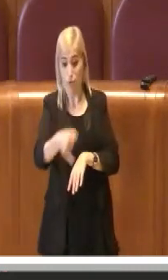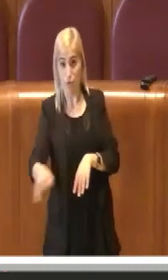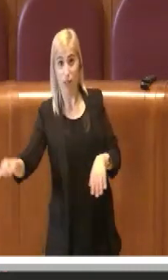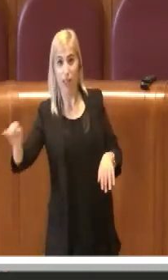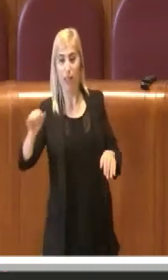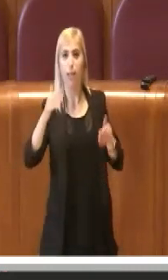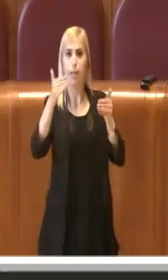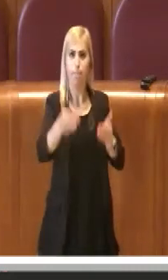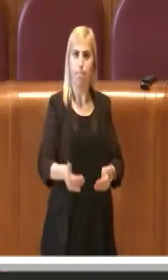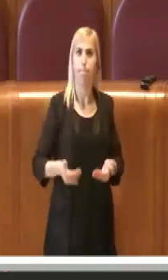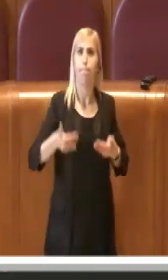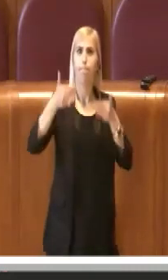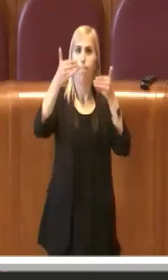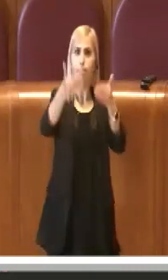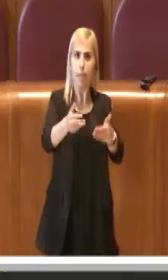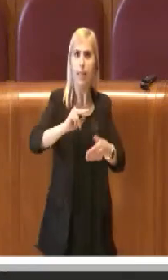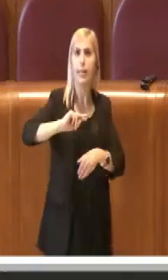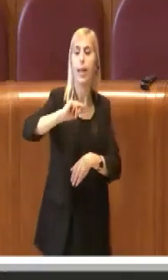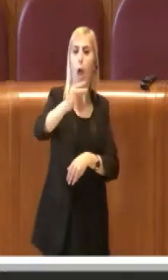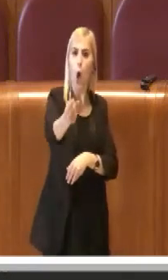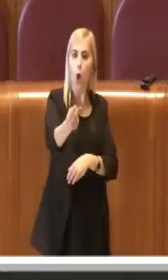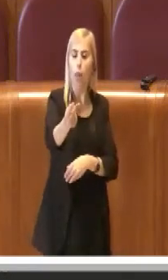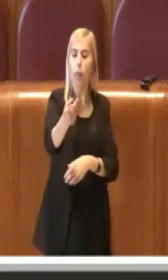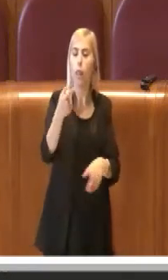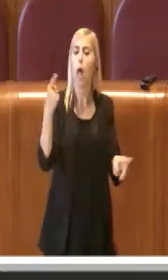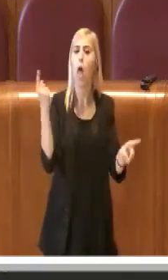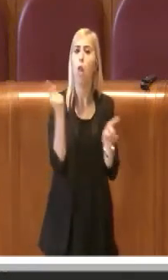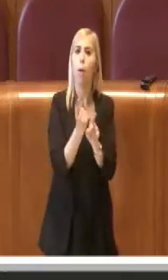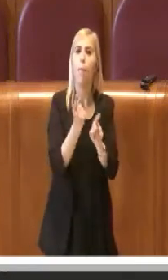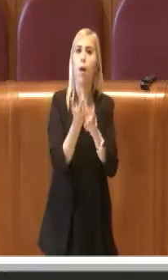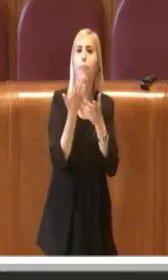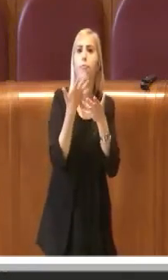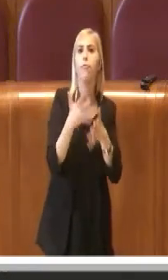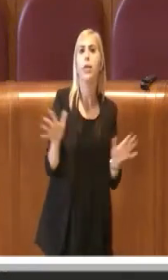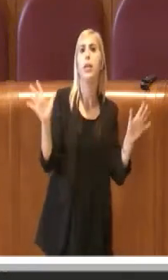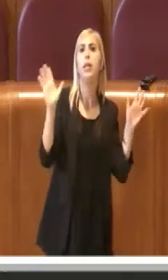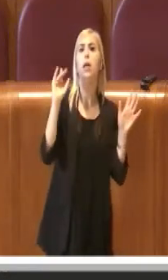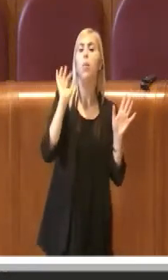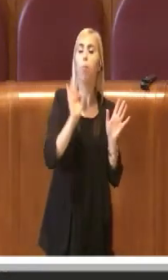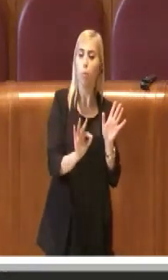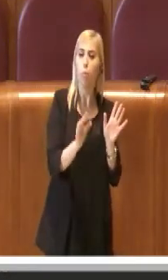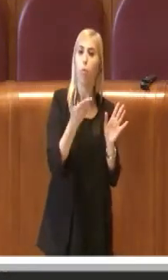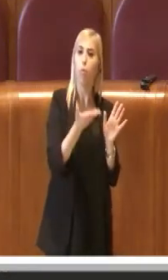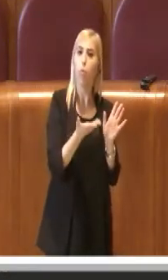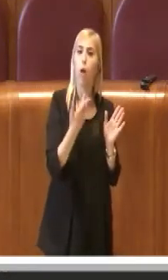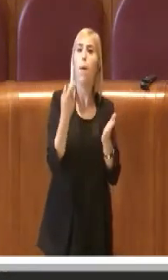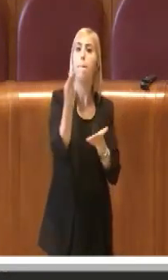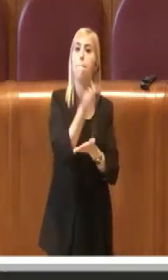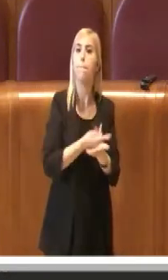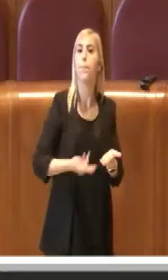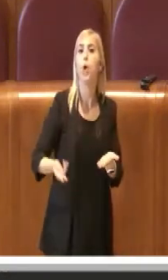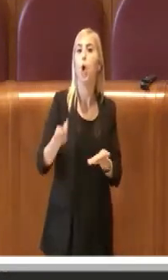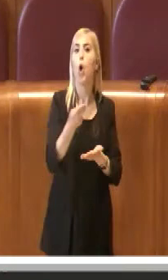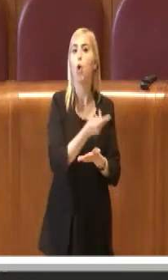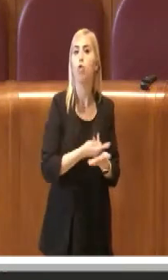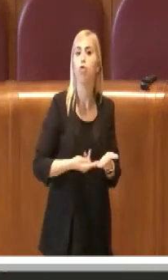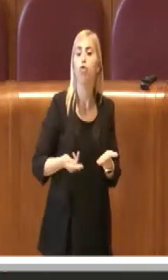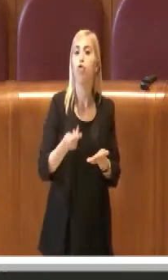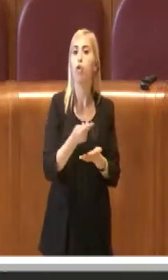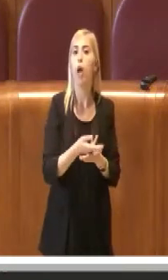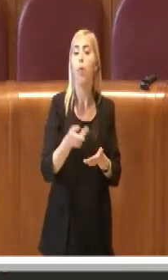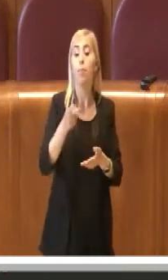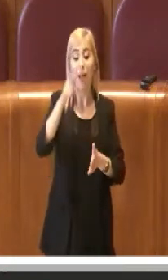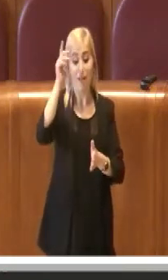nella seconda fase per cui adesso stiamo finalizzando, ormai è arrivato a conclusione anche il progetto e quindi partirà